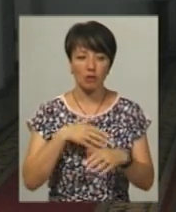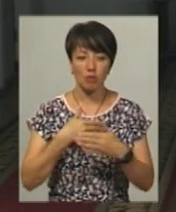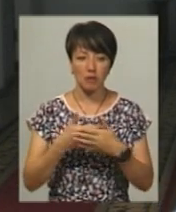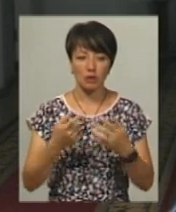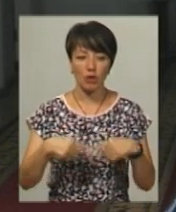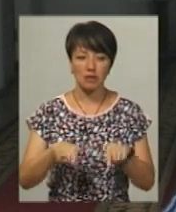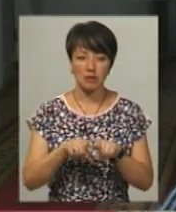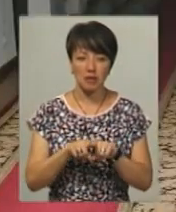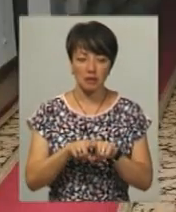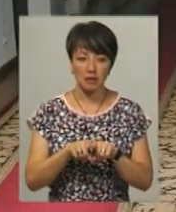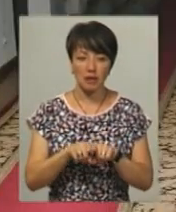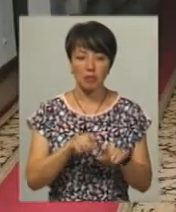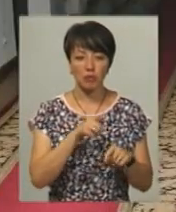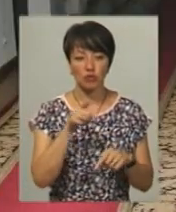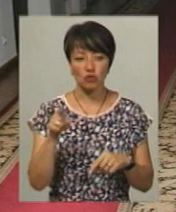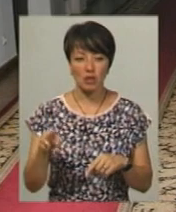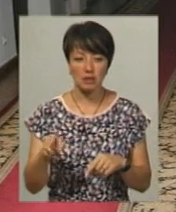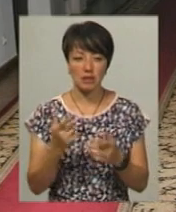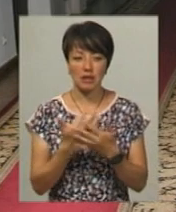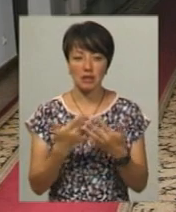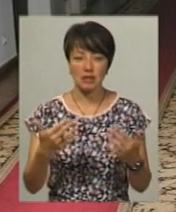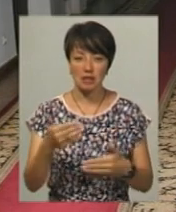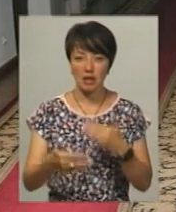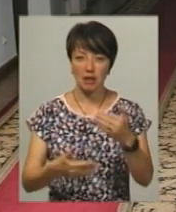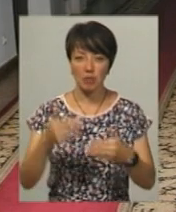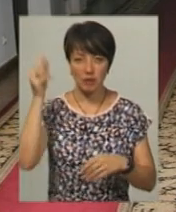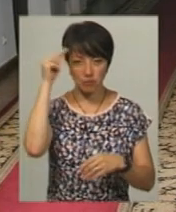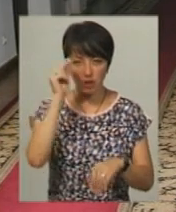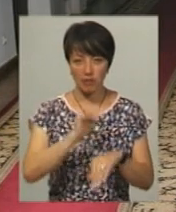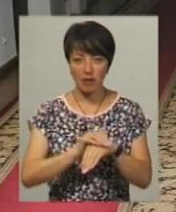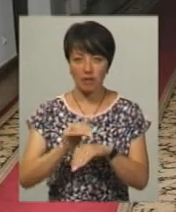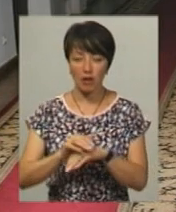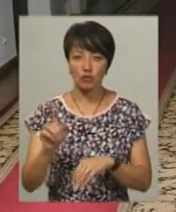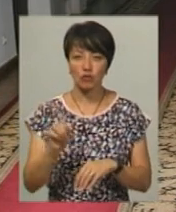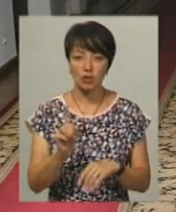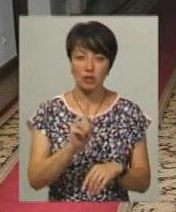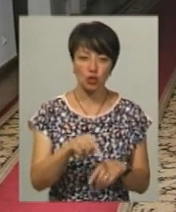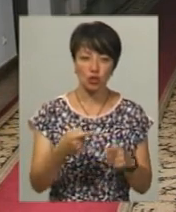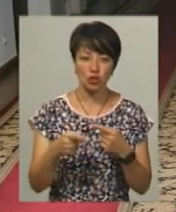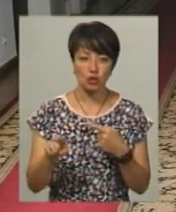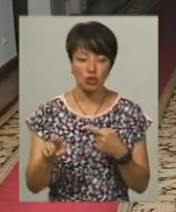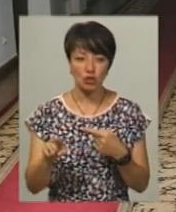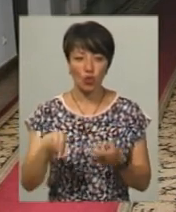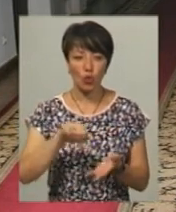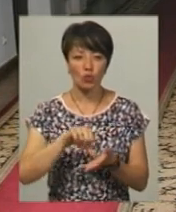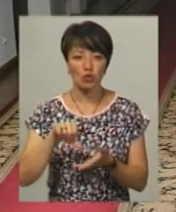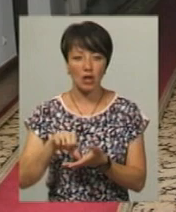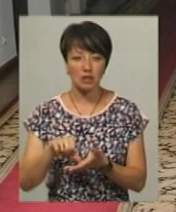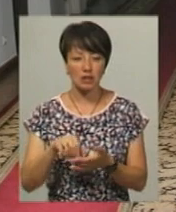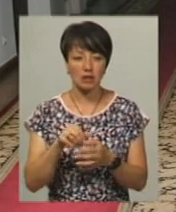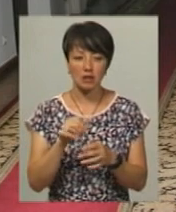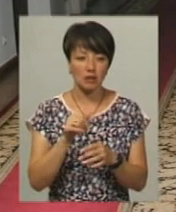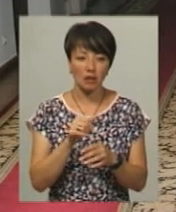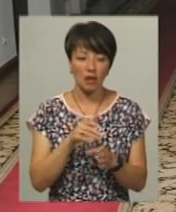організацій, активістів. Під час різних етапів навчань виявлялося, що ті чи інші учасники не